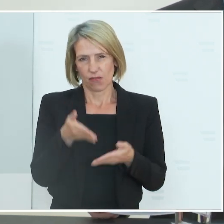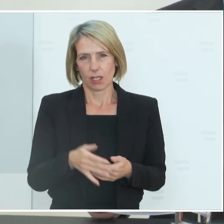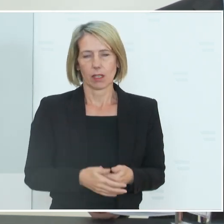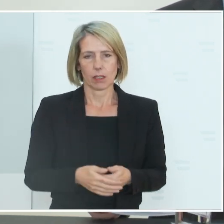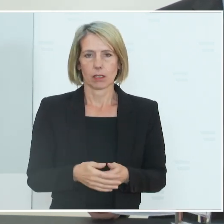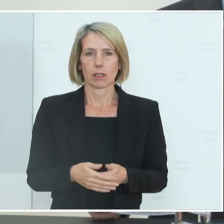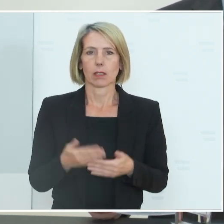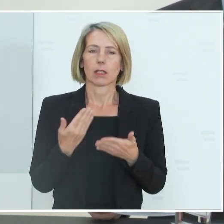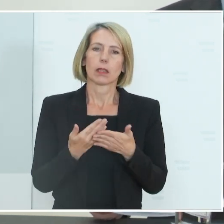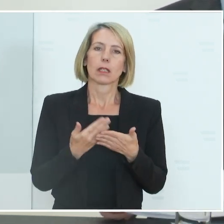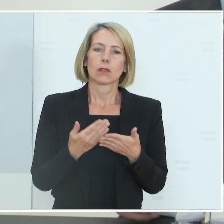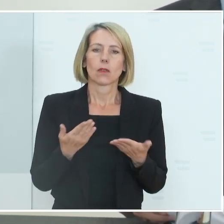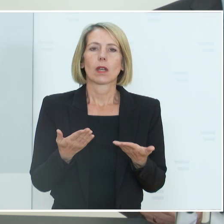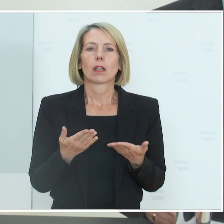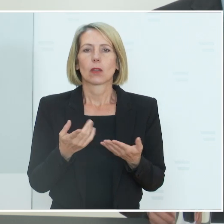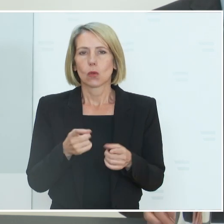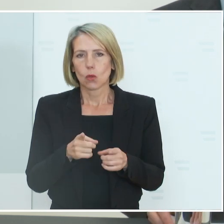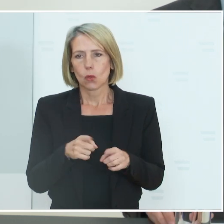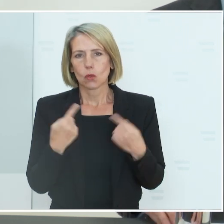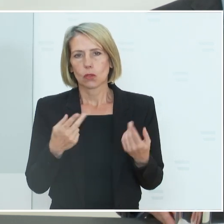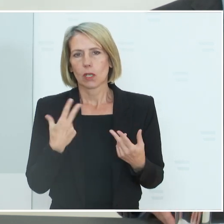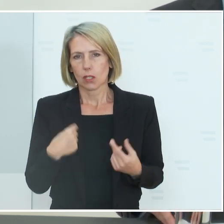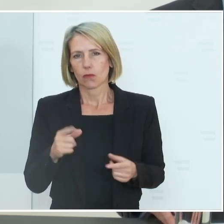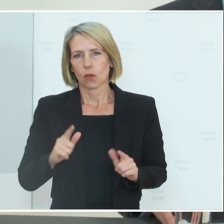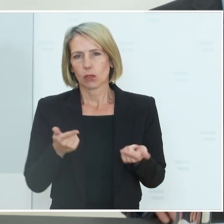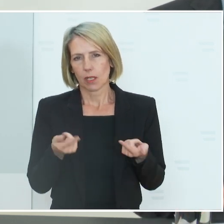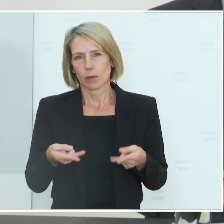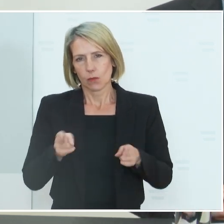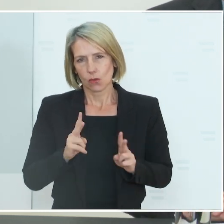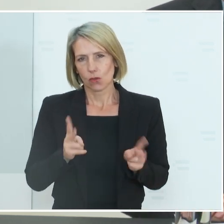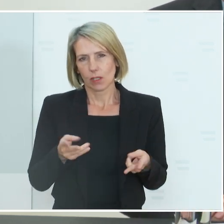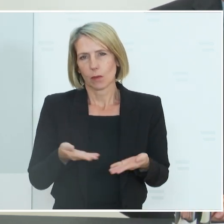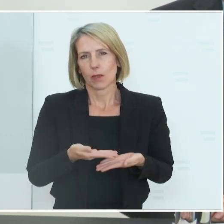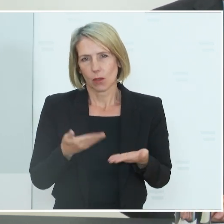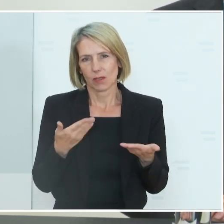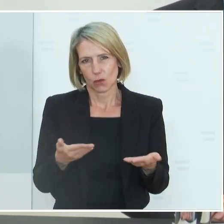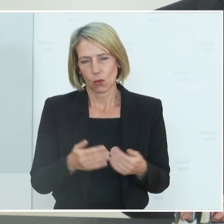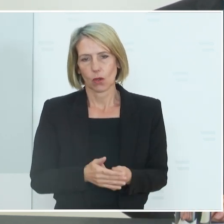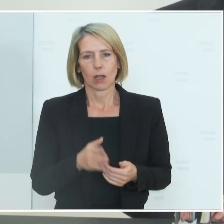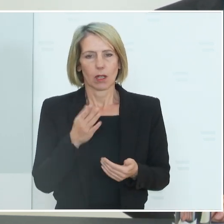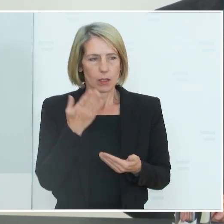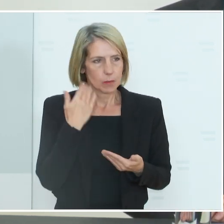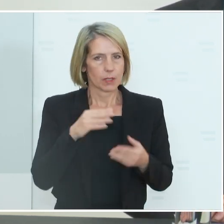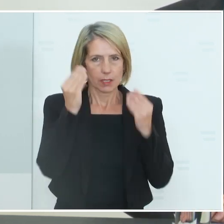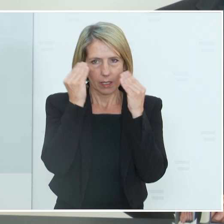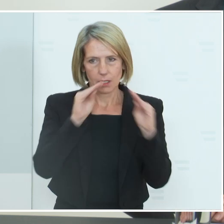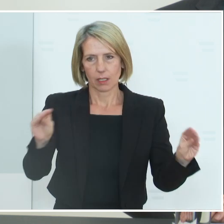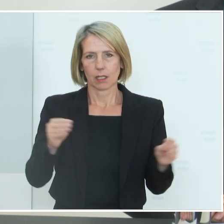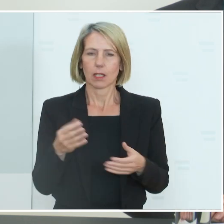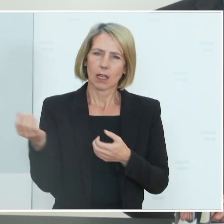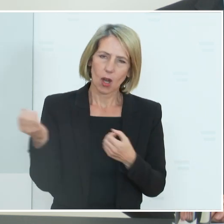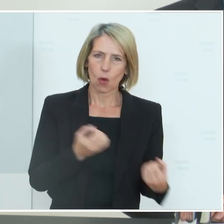unseres gewohnten Lebens. Ich möchte in diesem Sinn eindringlich an Sie appellieren, bitte holen Sie sich Ihre Corona